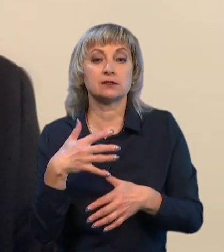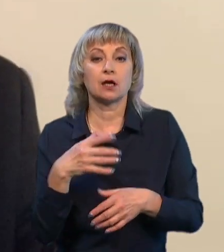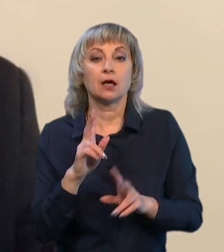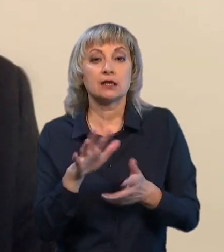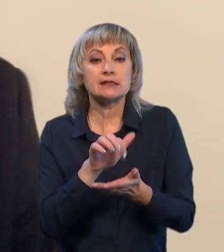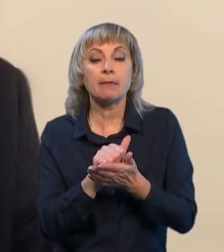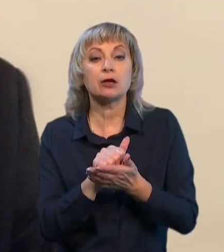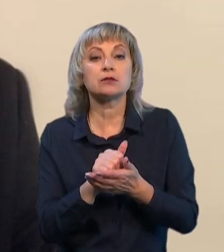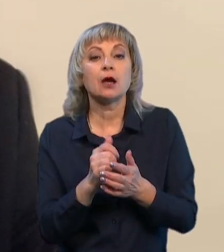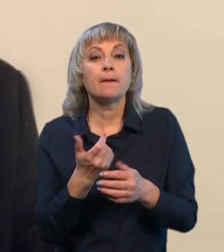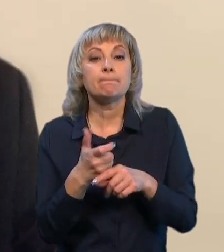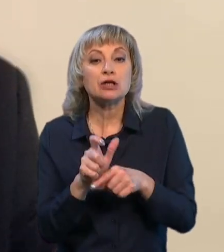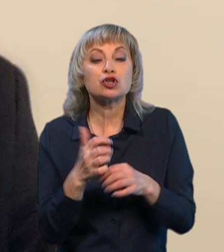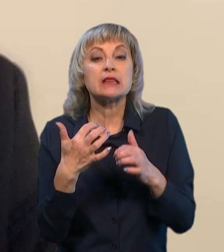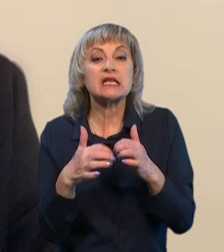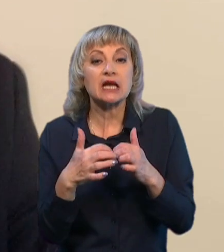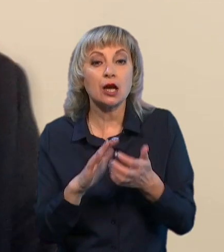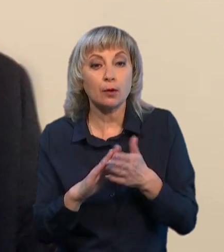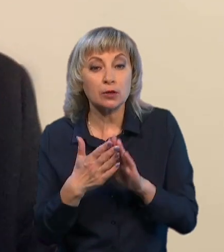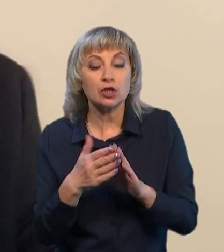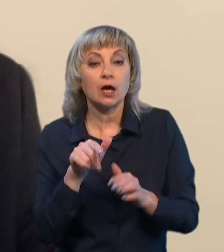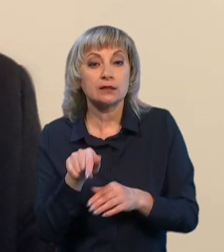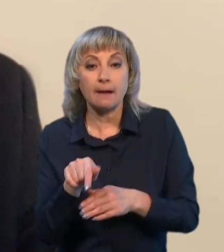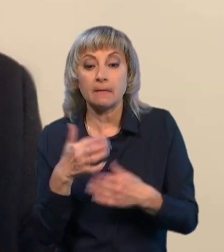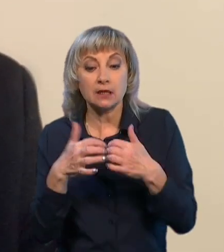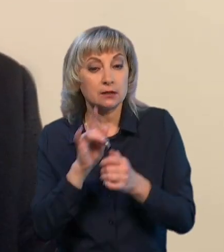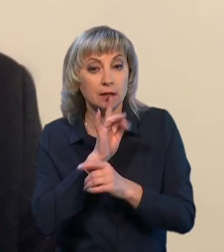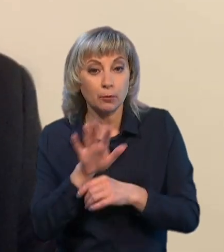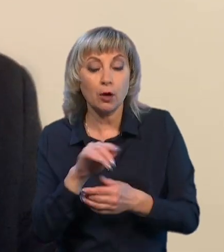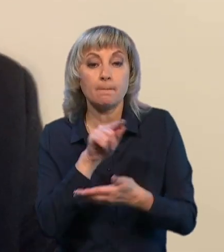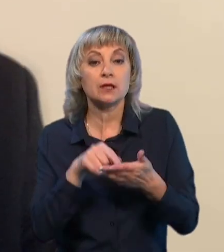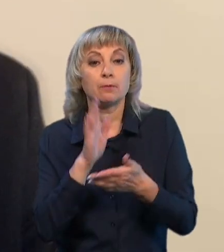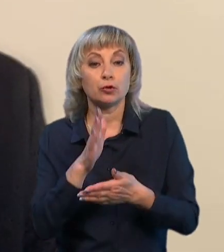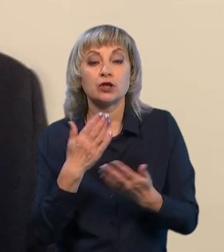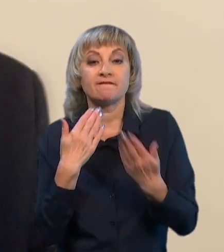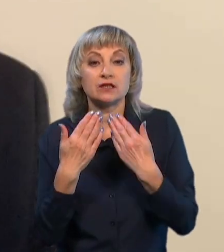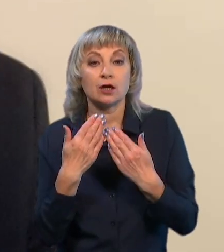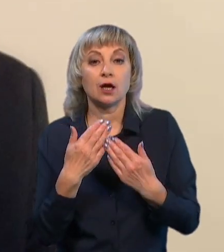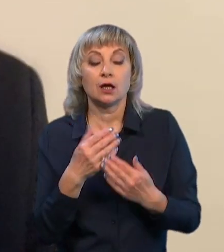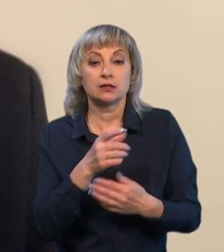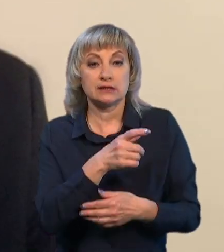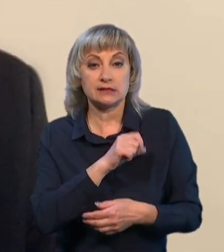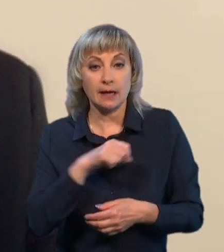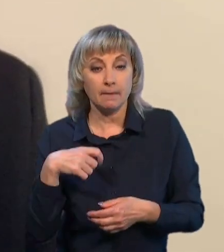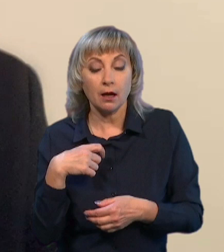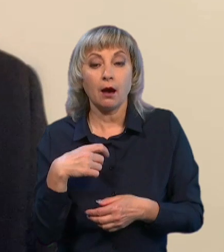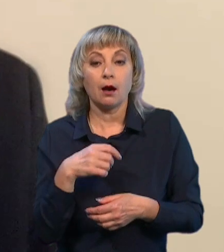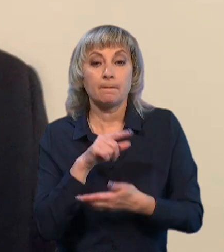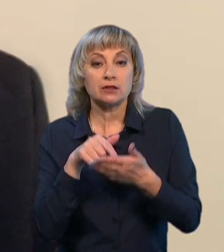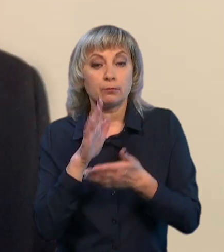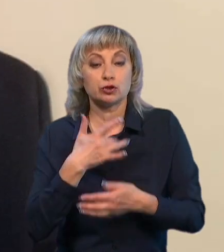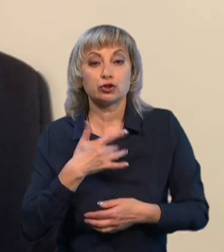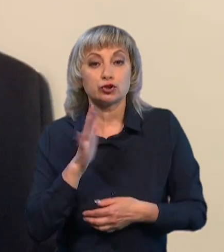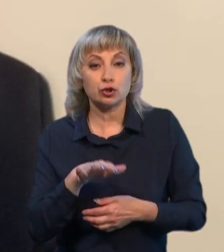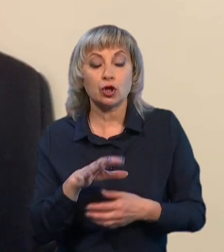начебто, більш нейтральну позицію. Там нейтралітету не буде. Тому що питання буде стоять відносно з них самих. А тут вже питання буде жорстко.